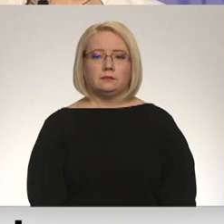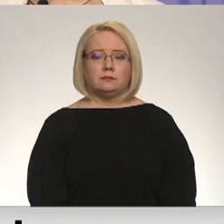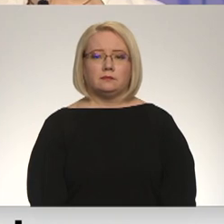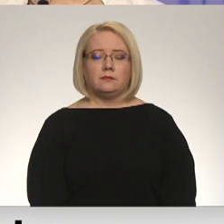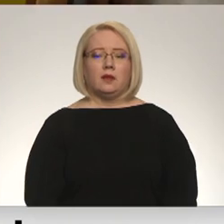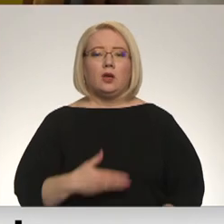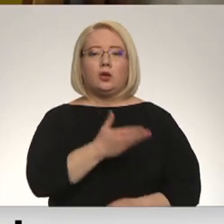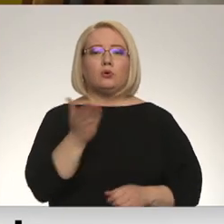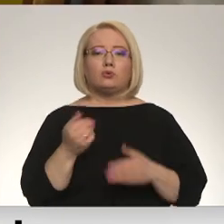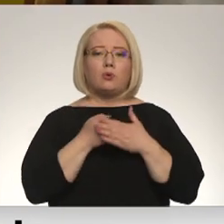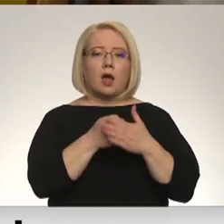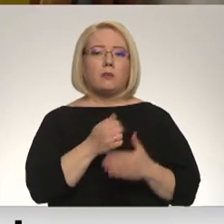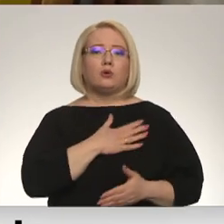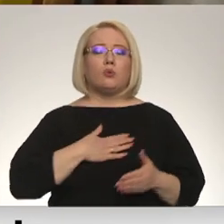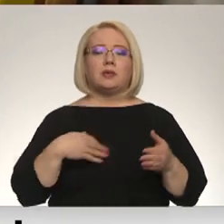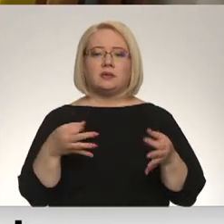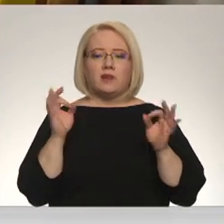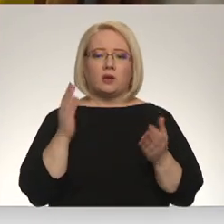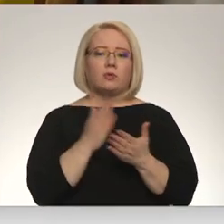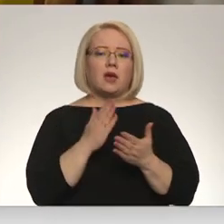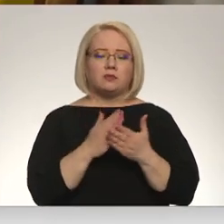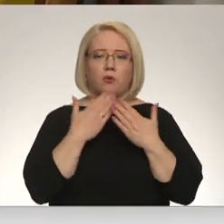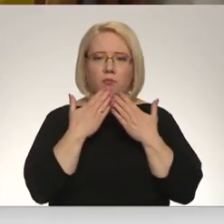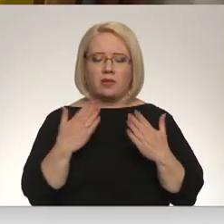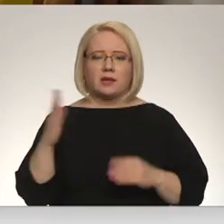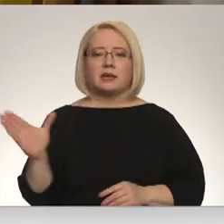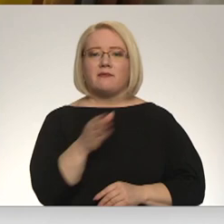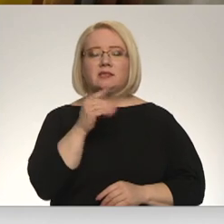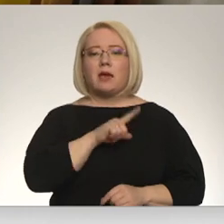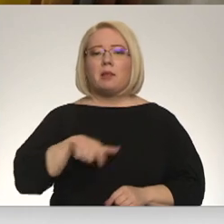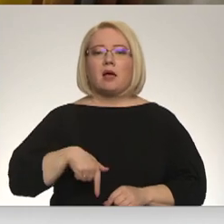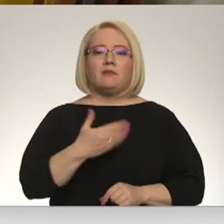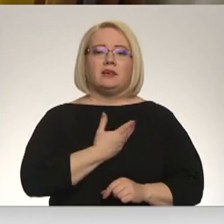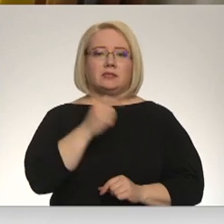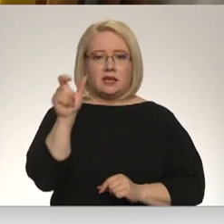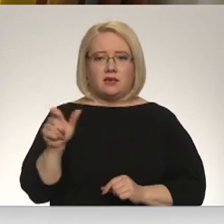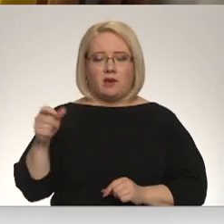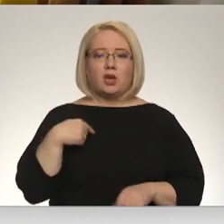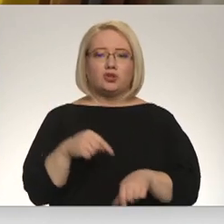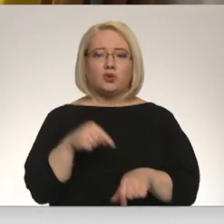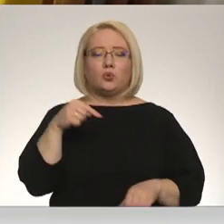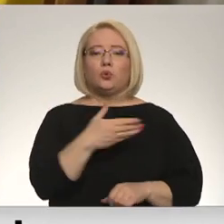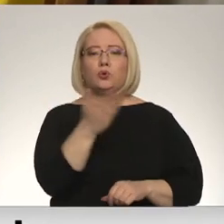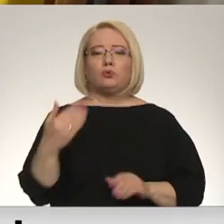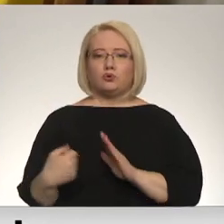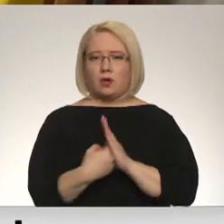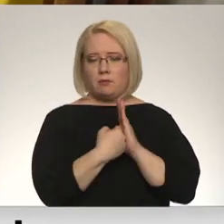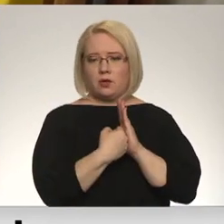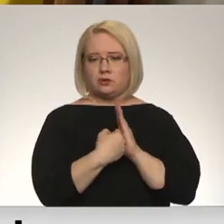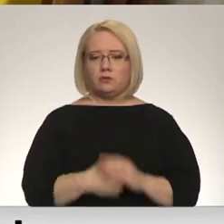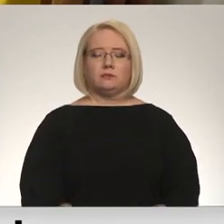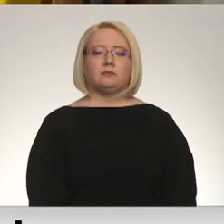Jūsu atbalsts ir ļoti svarīgs un esam par to pateicīgi visiem Latvijas iedzīvotājiem. Es jūtu jūsu atbalstu. Es